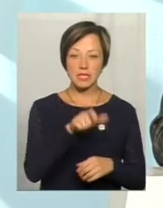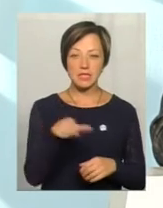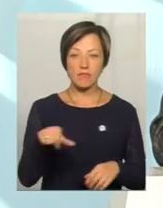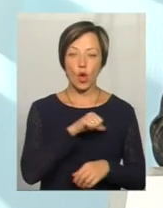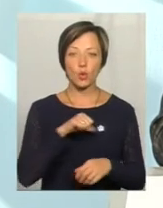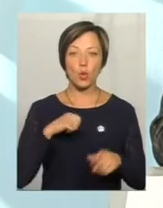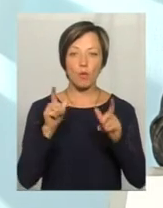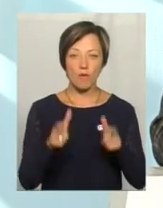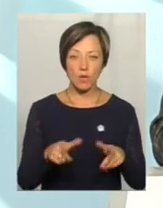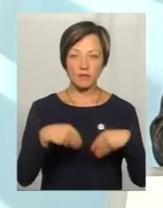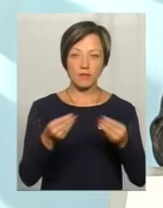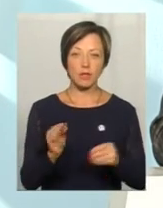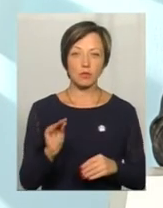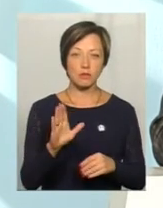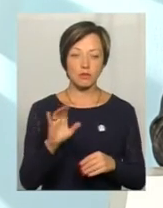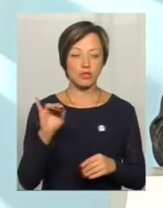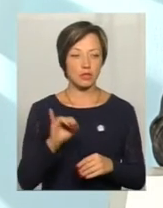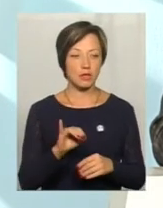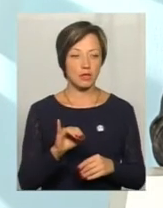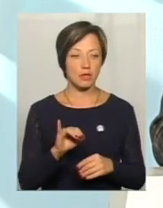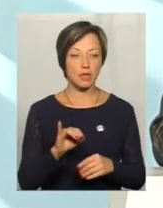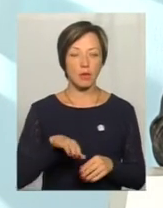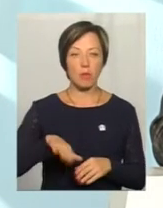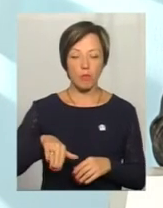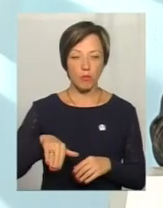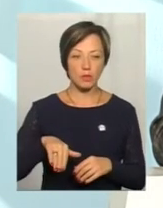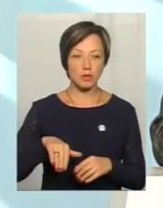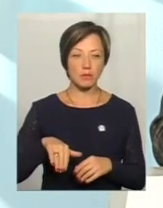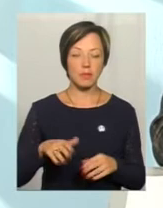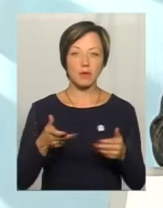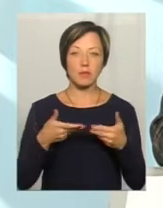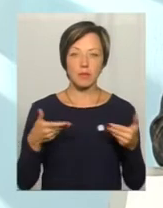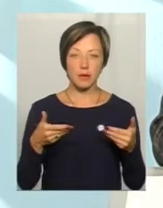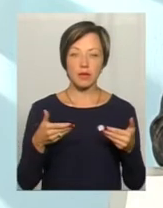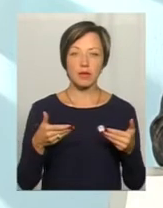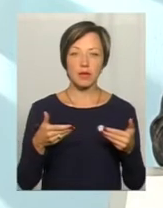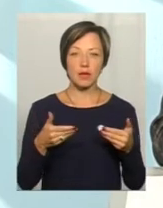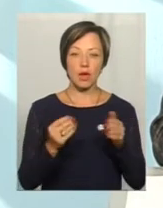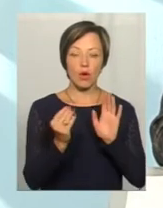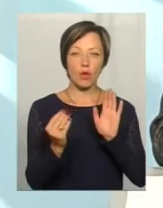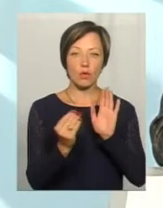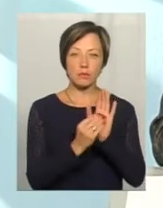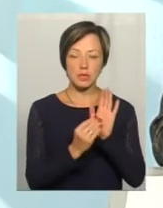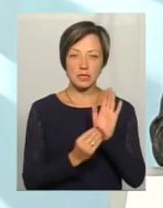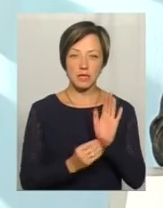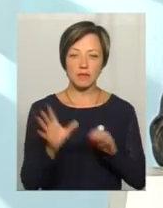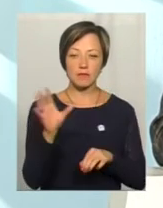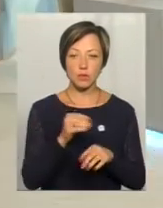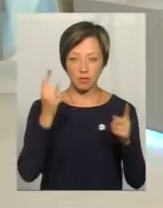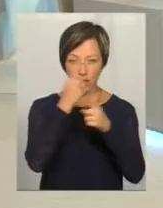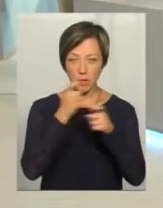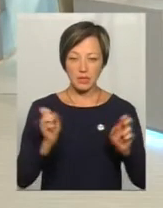видали їм посвідчення і потім ми розмістили всю інформацію на сайті обласної ради.